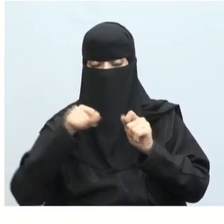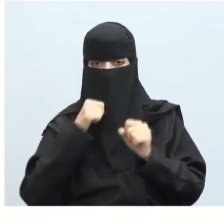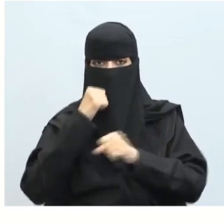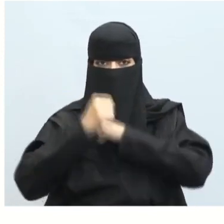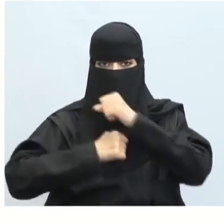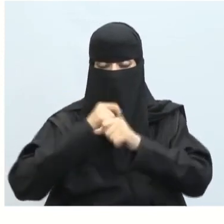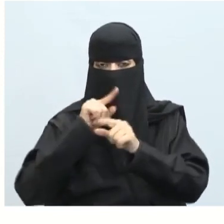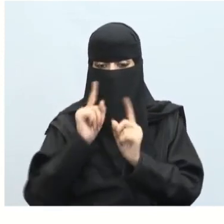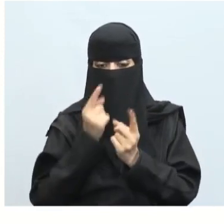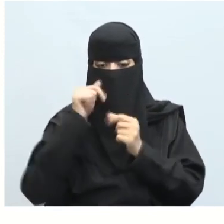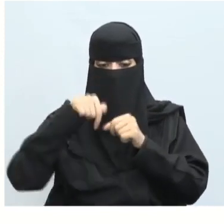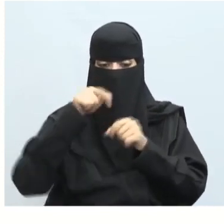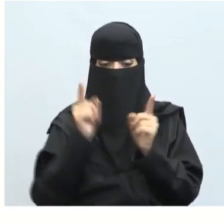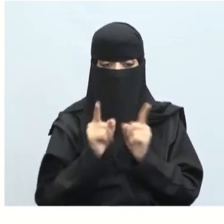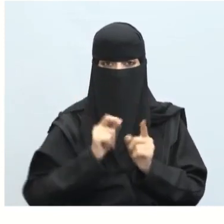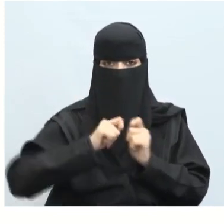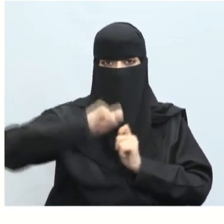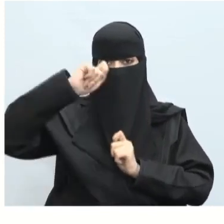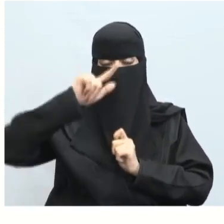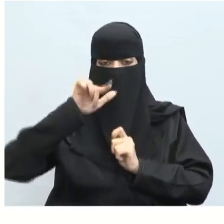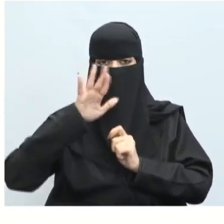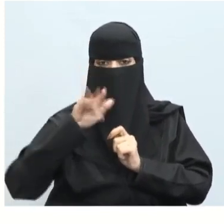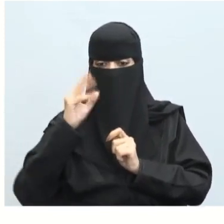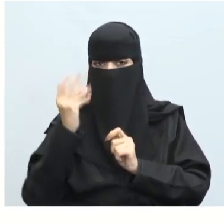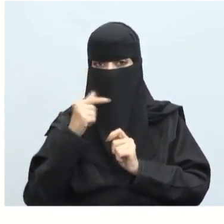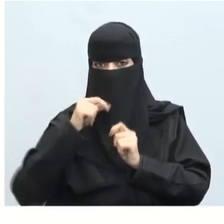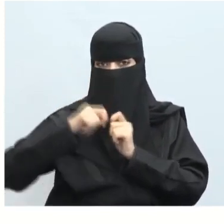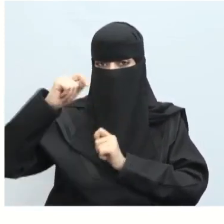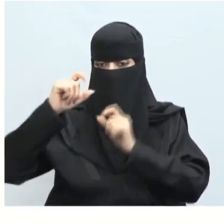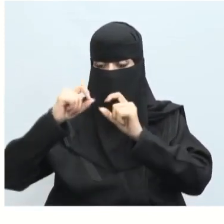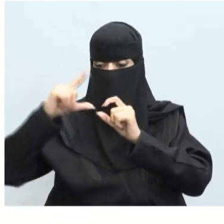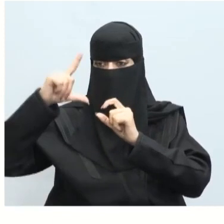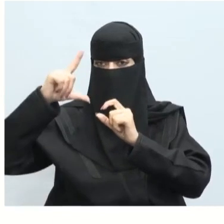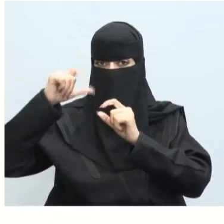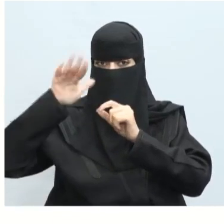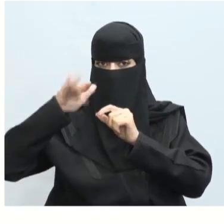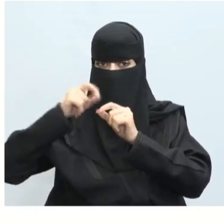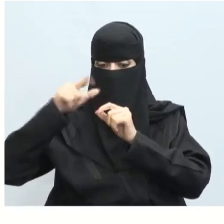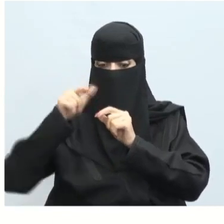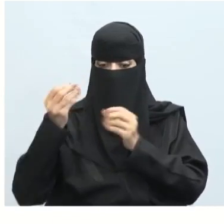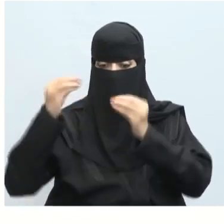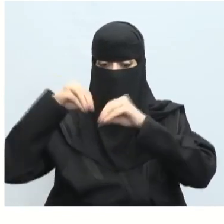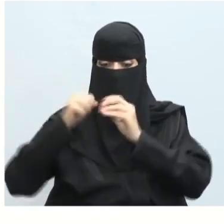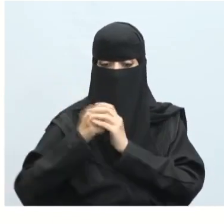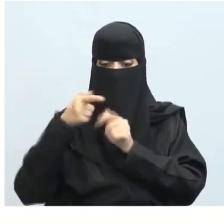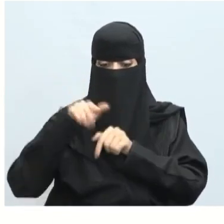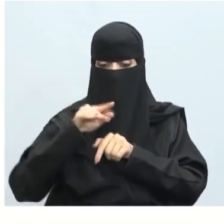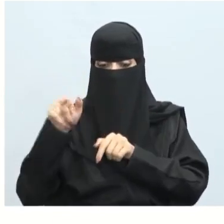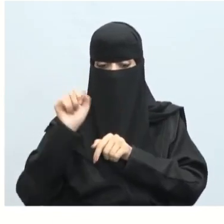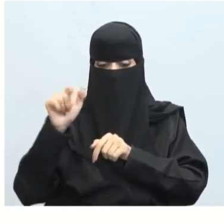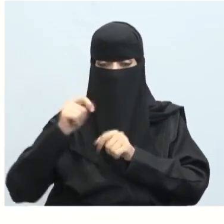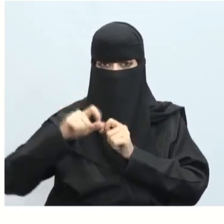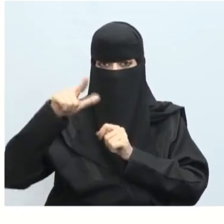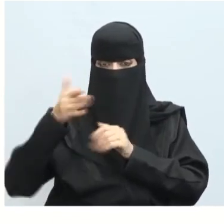تلقائي سيتم تحديد الارتفاع الفعلي المكون حسب ارتفاع أطول كائن بداخله إذا كانت